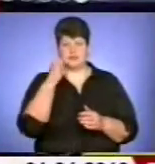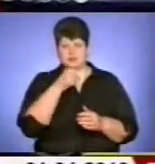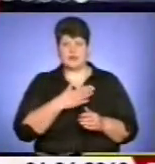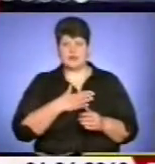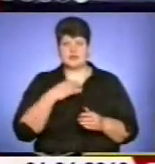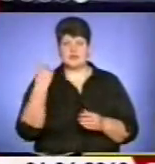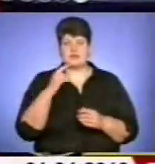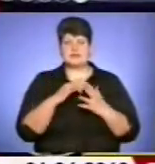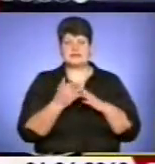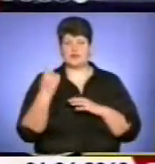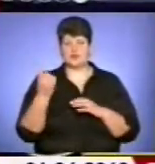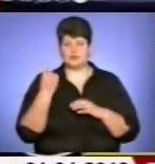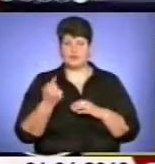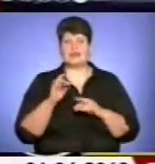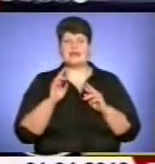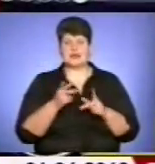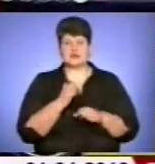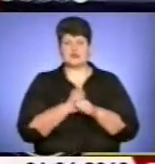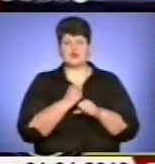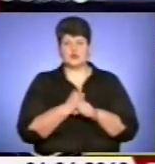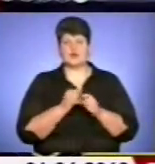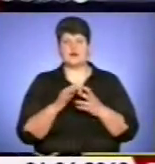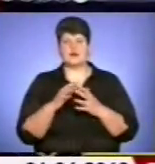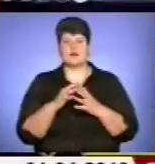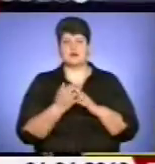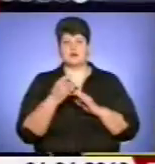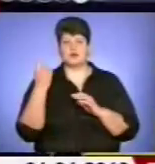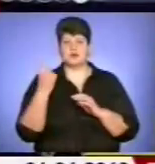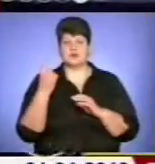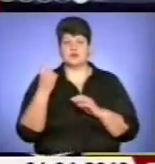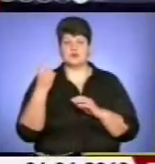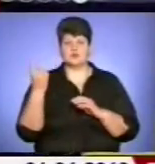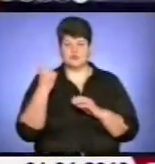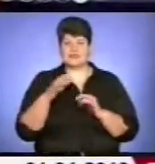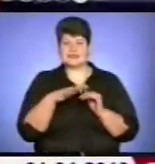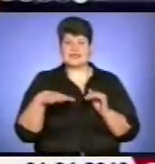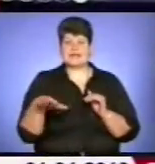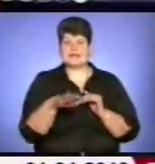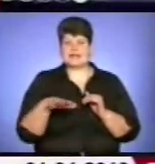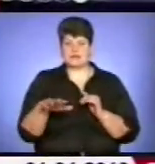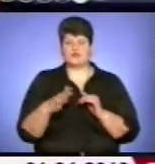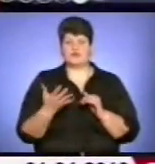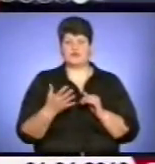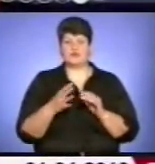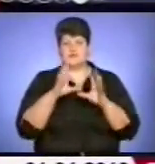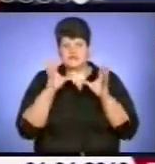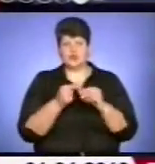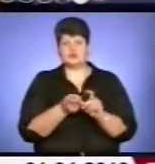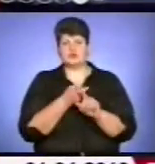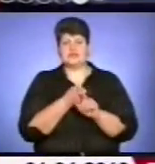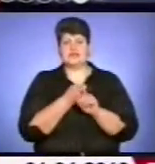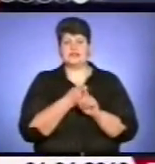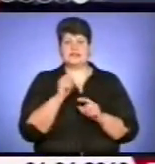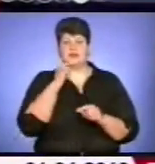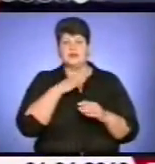від того, як спрацює аграрний серф економіка, залежить успіх в цілому нашого краю, нашої